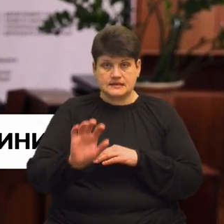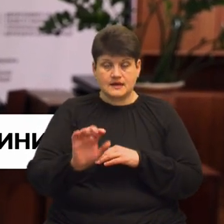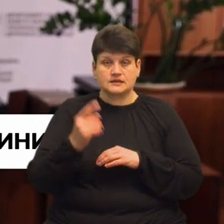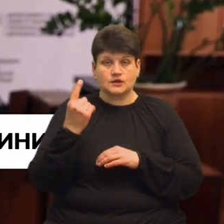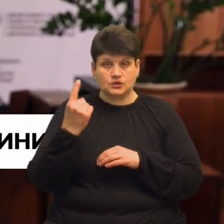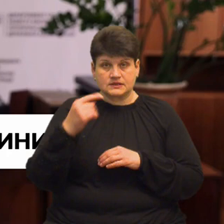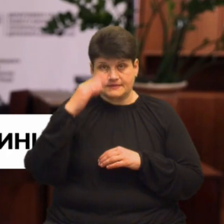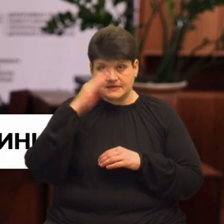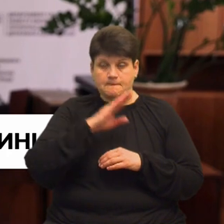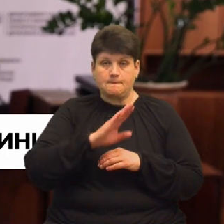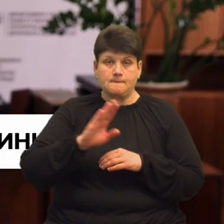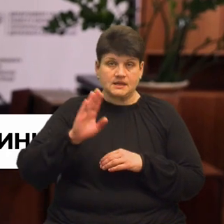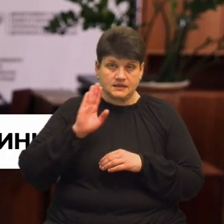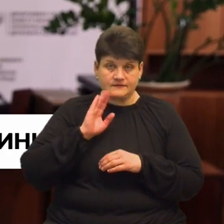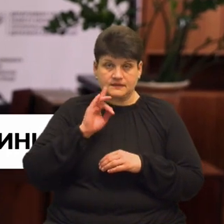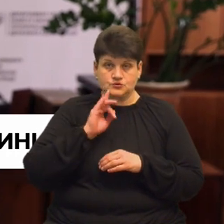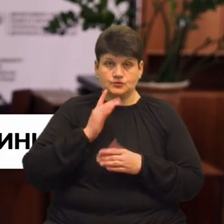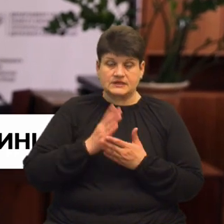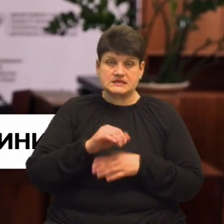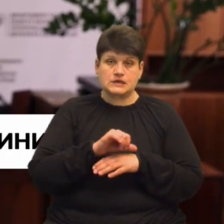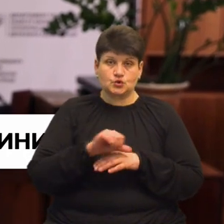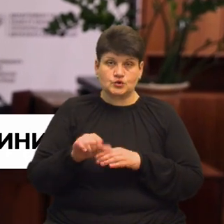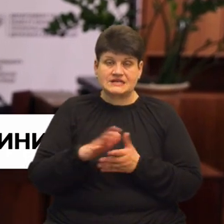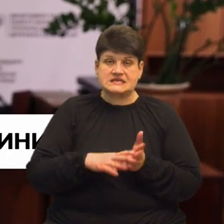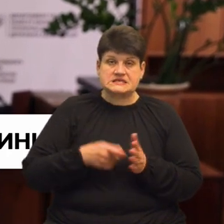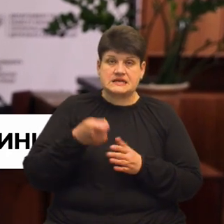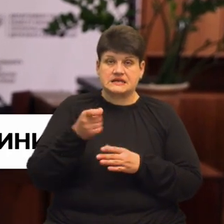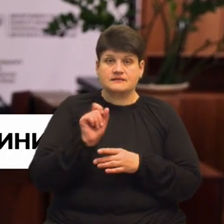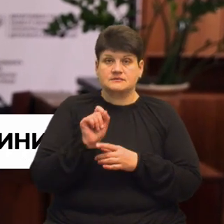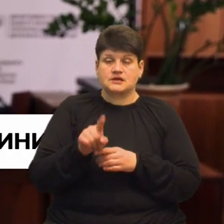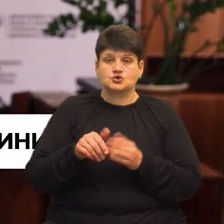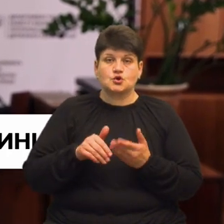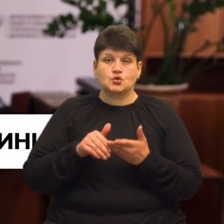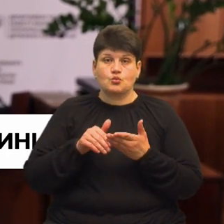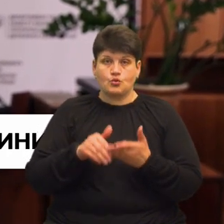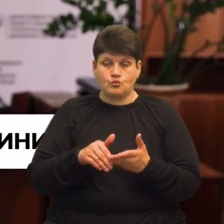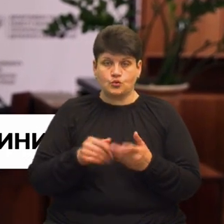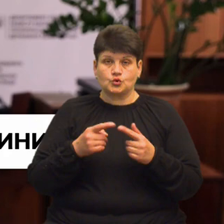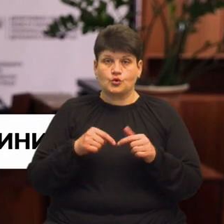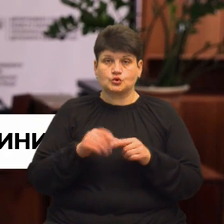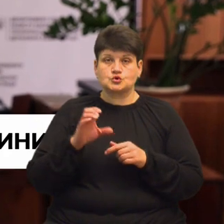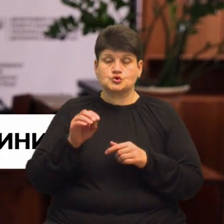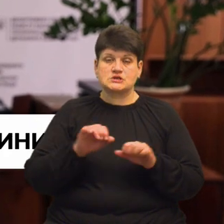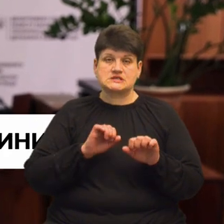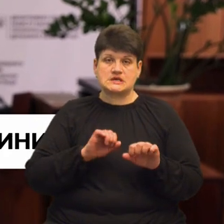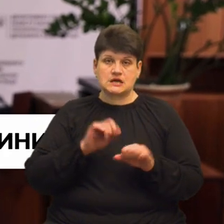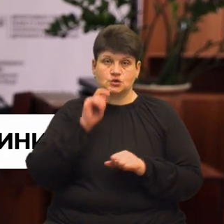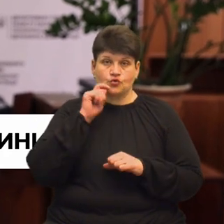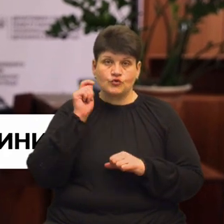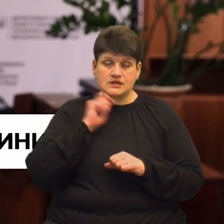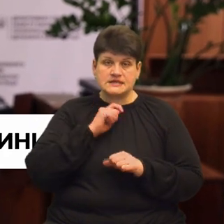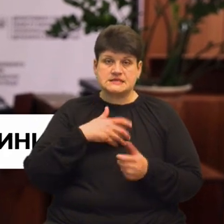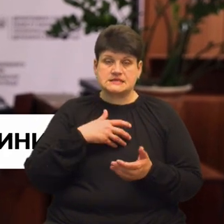батьків, який тимчасово перебуває за кордоном, заяву на призначення допомоги до органу соціального захисту в Україні за